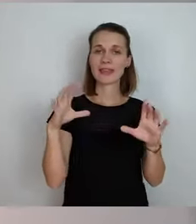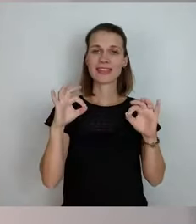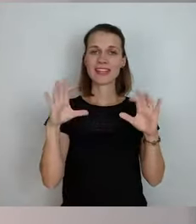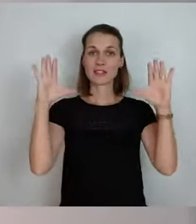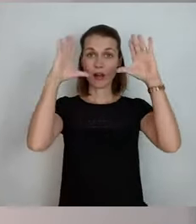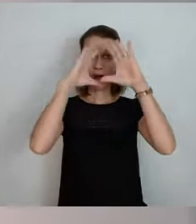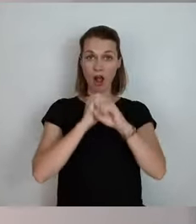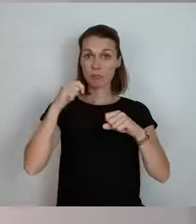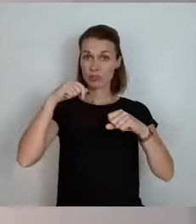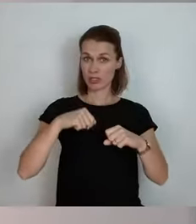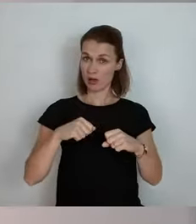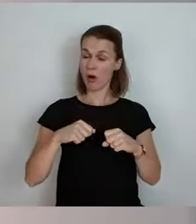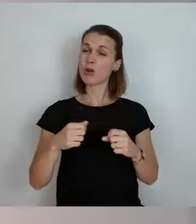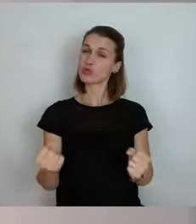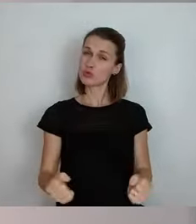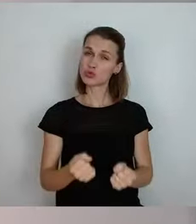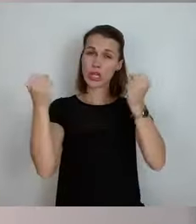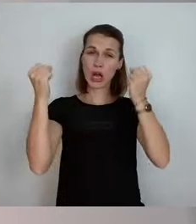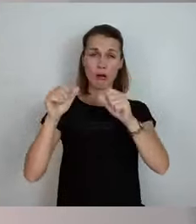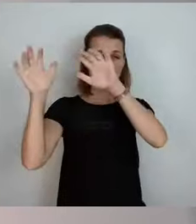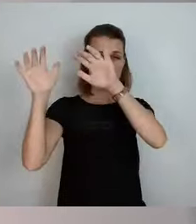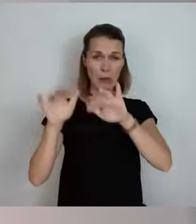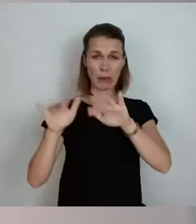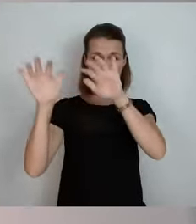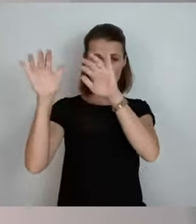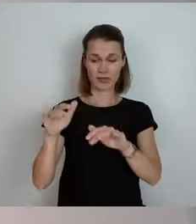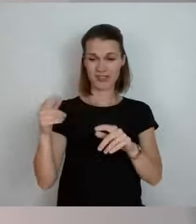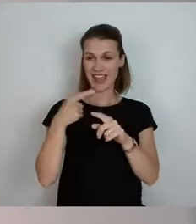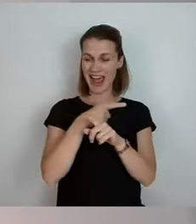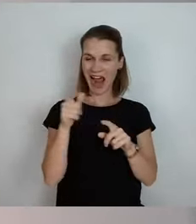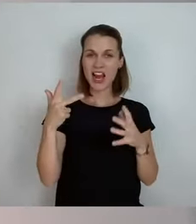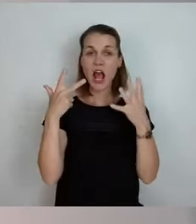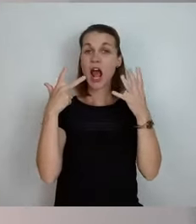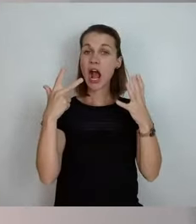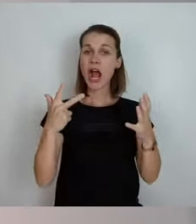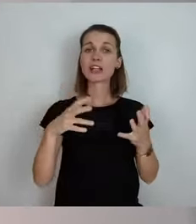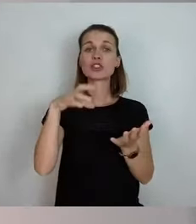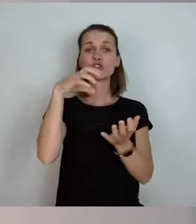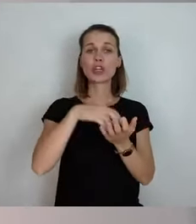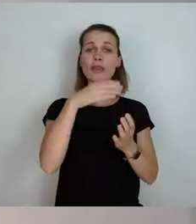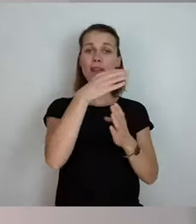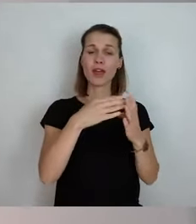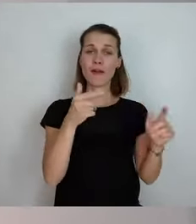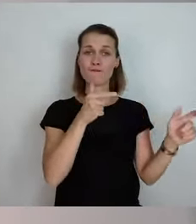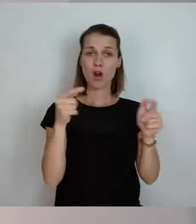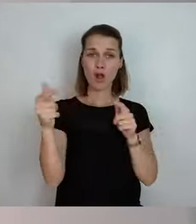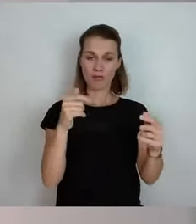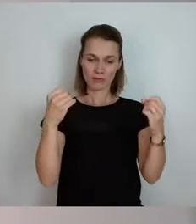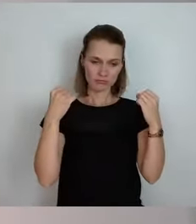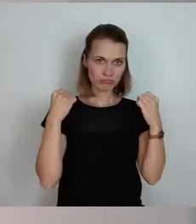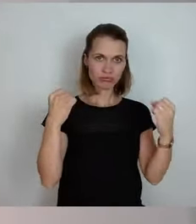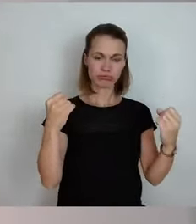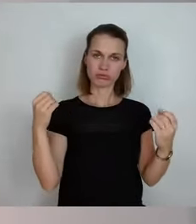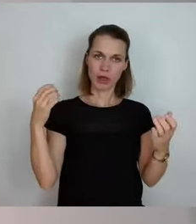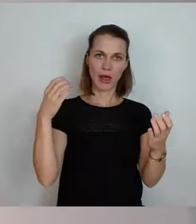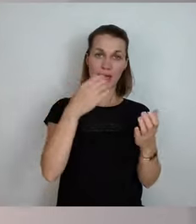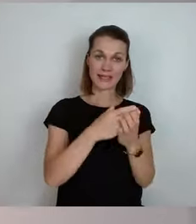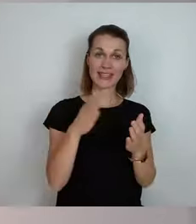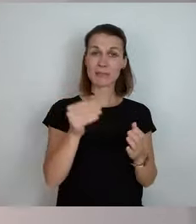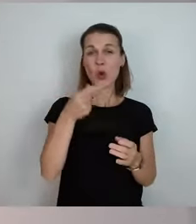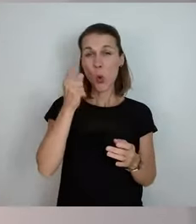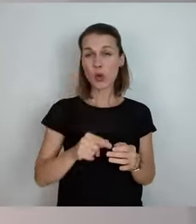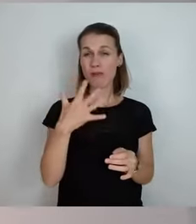und es waren also alle acht Stadtteilfeuerwehren im Einsatz mit 145 Kameraden. Das heißt,